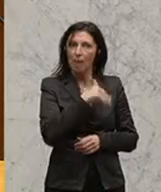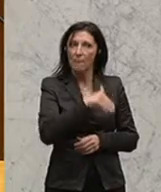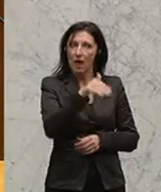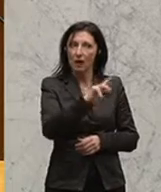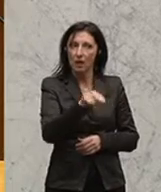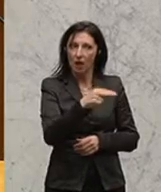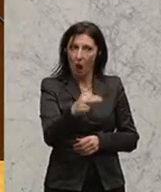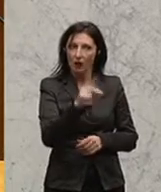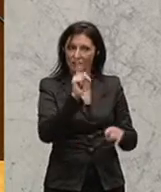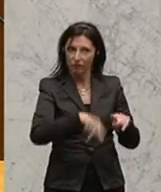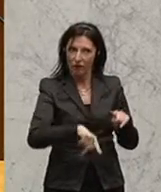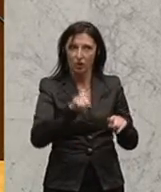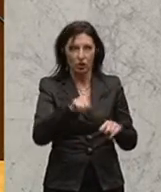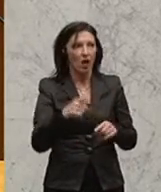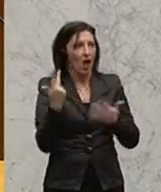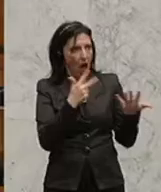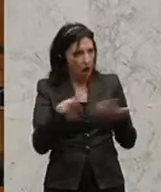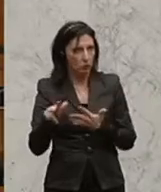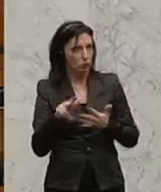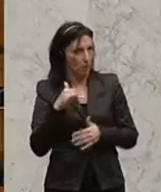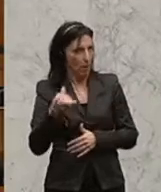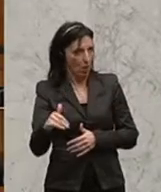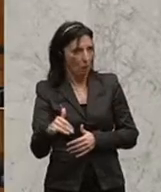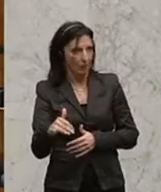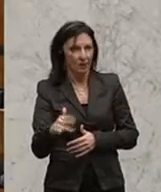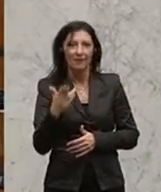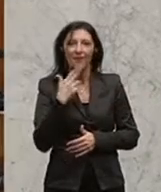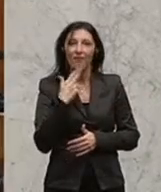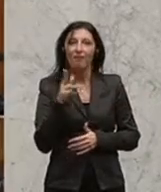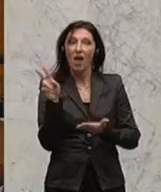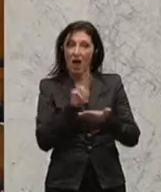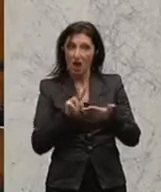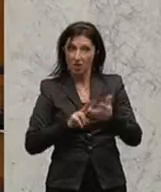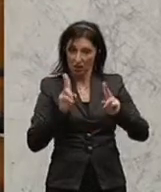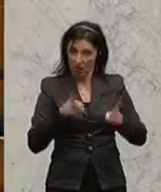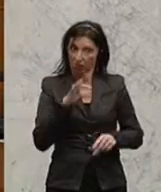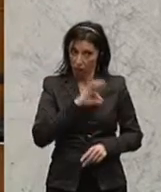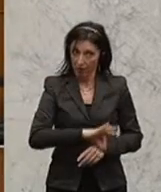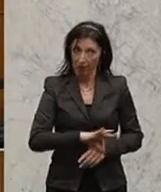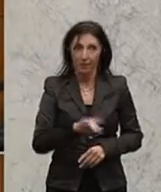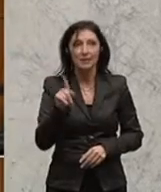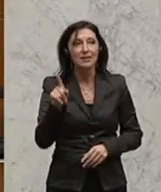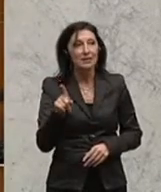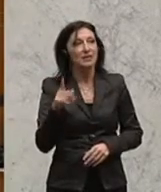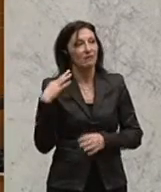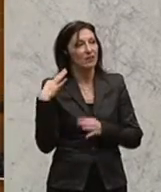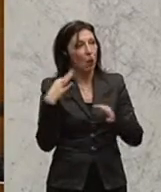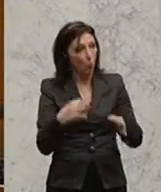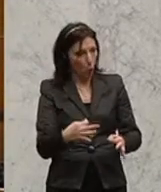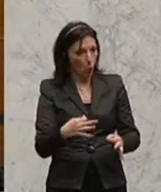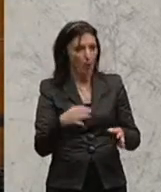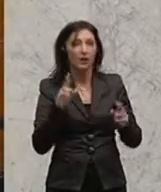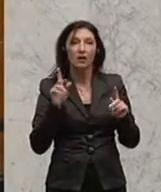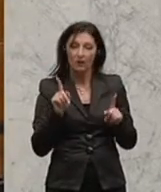500 plus 300 Millionen, sprich 800 Millionen war, wer lesen kann, hat einen Vorteil. Ich zitiere daher, Berichtige